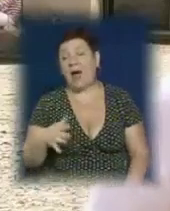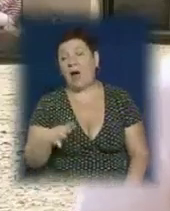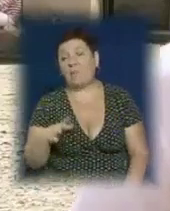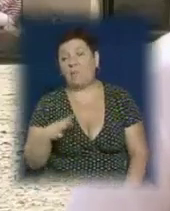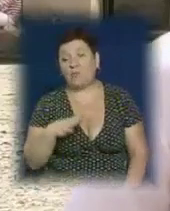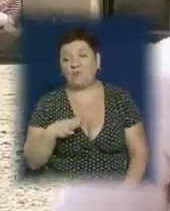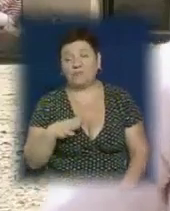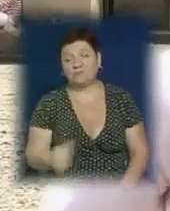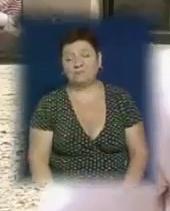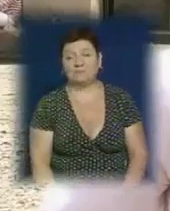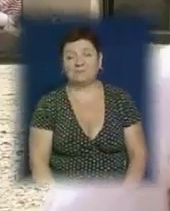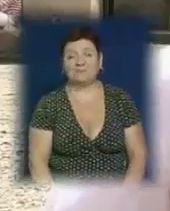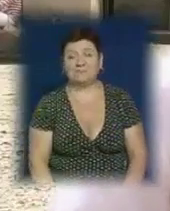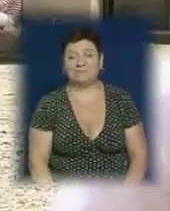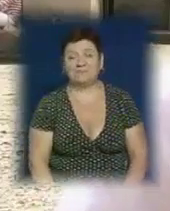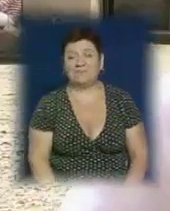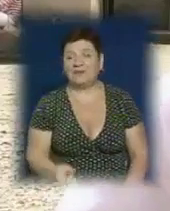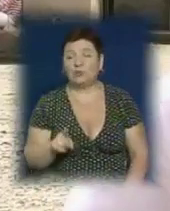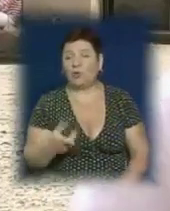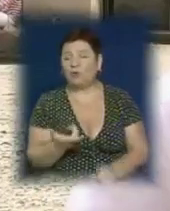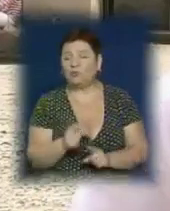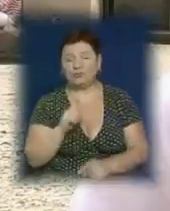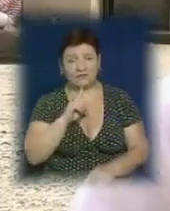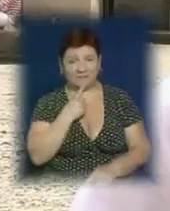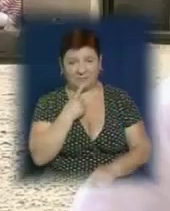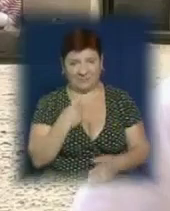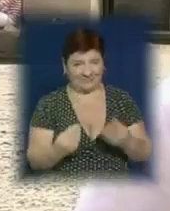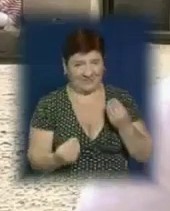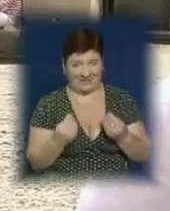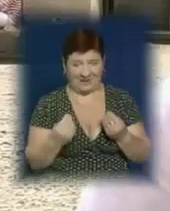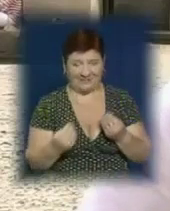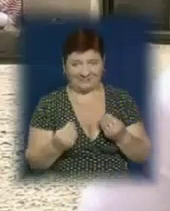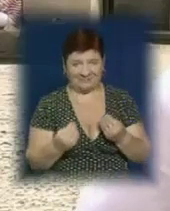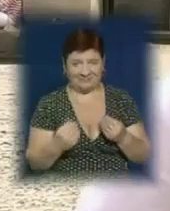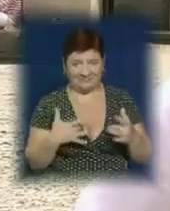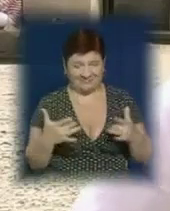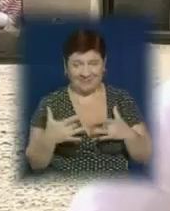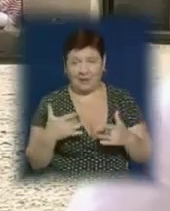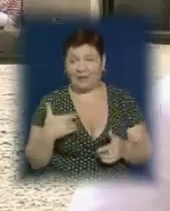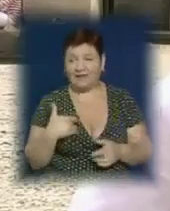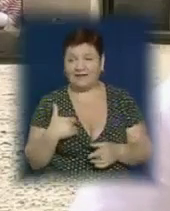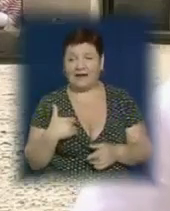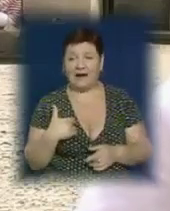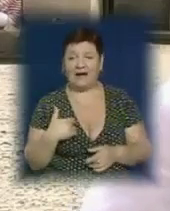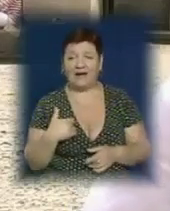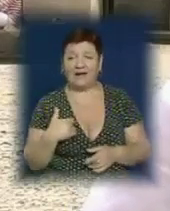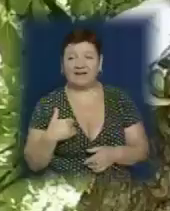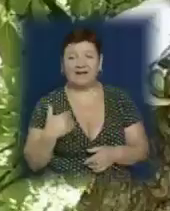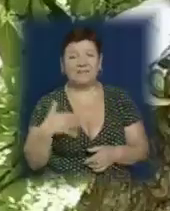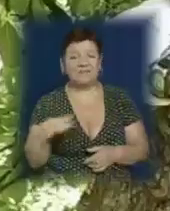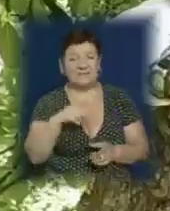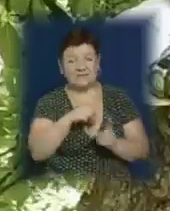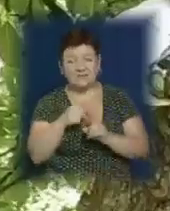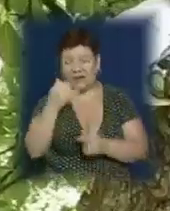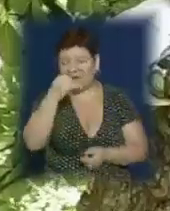пісні герої. Тут дуже тяжко досить грати мені. Бо я дуже, щоб багато слів негодно запам'ятати.